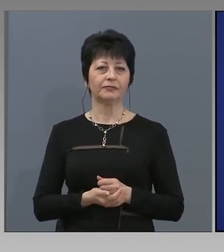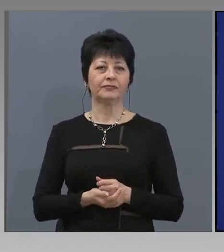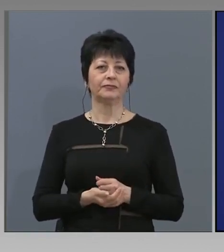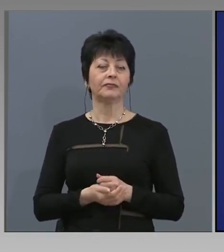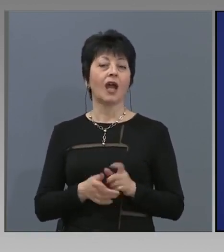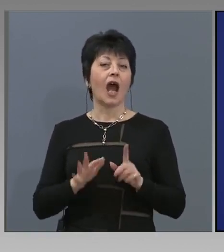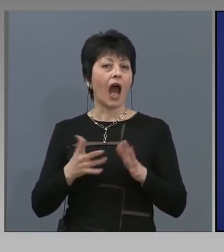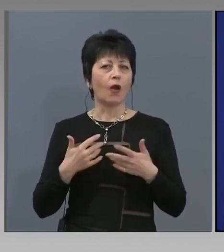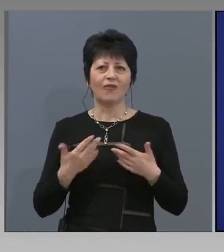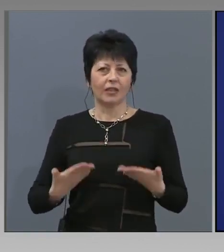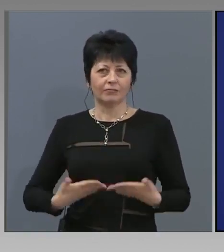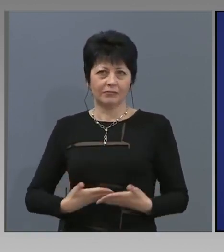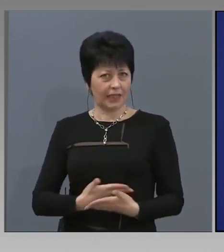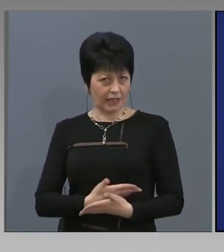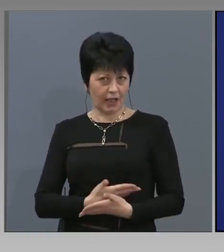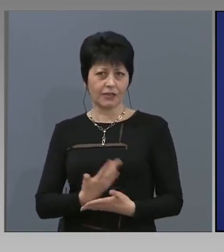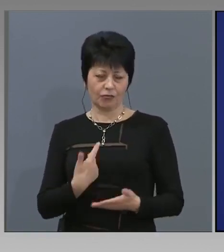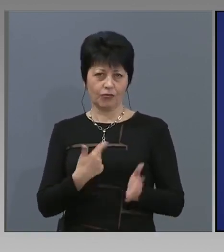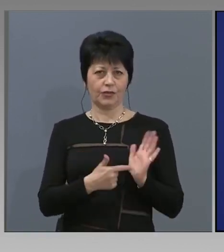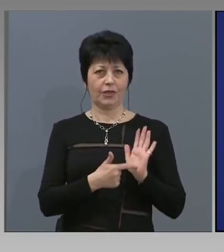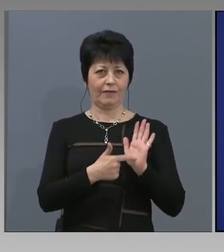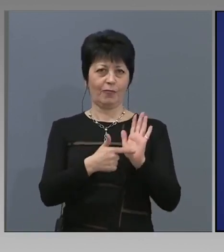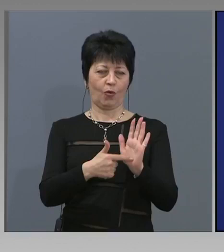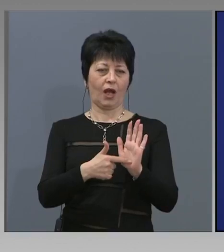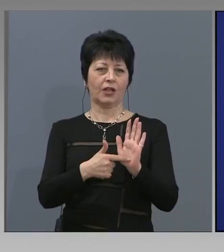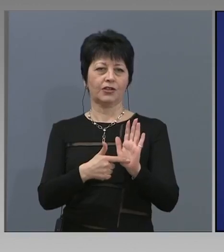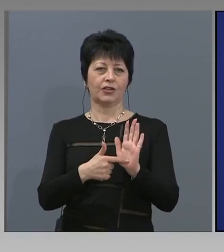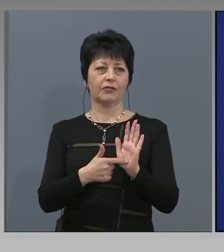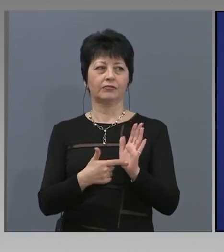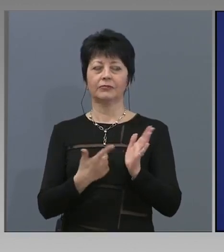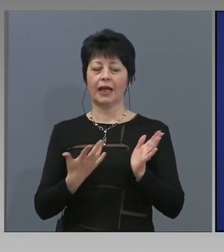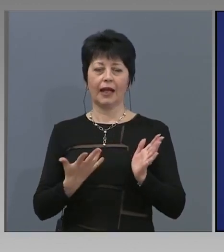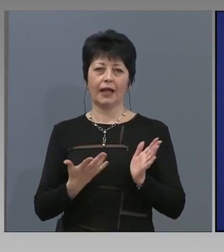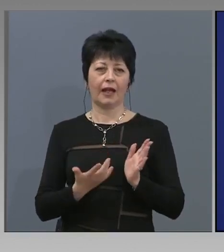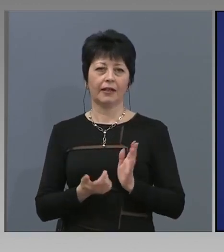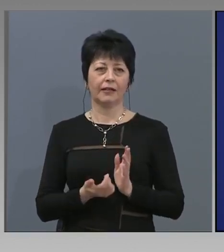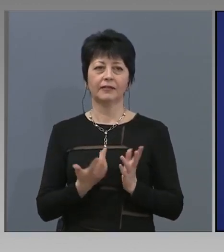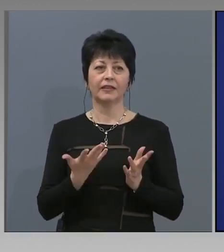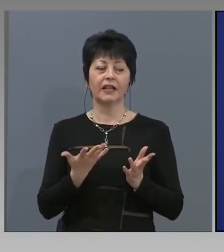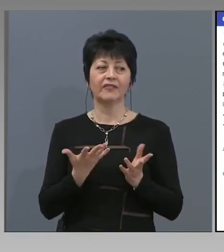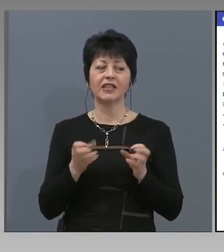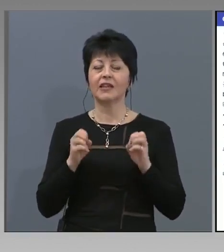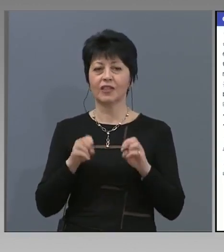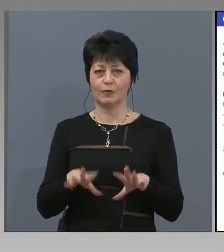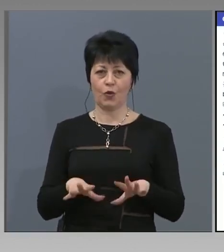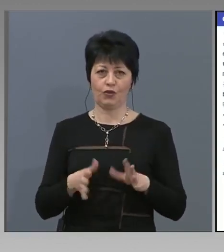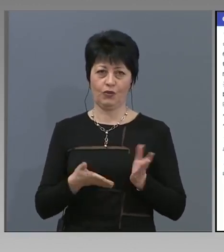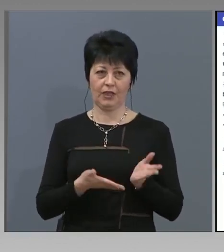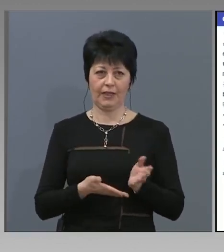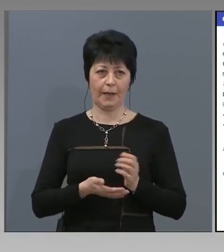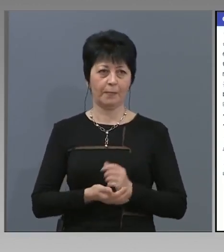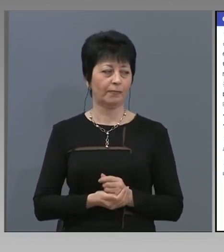Ако ви е интересно, ще ви покажа как съответно, какви са възможностите.